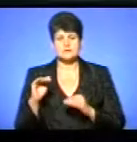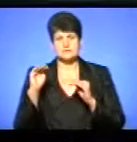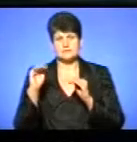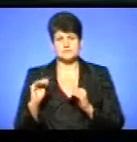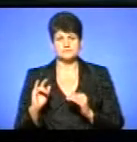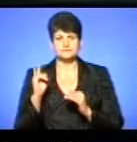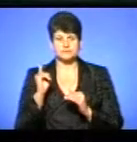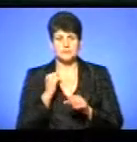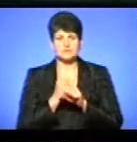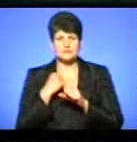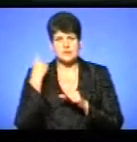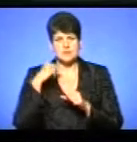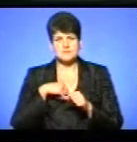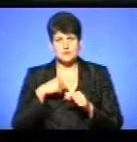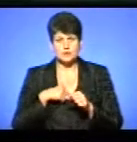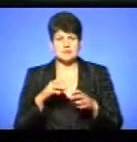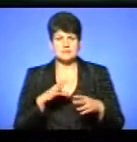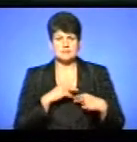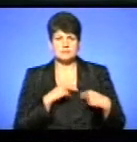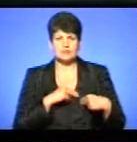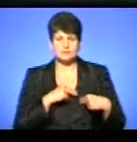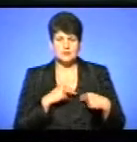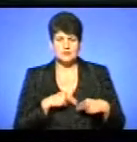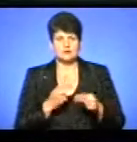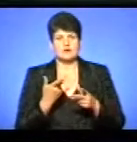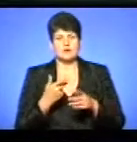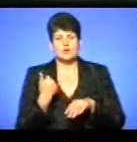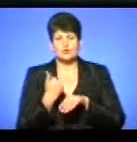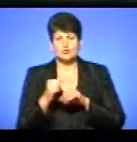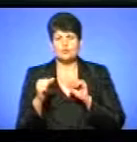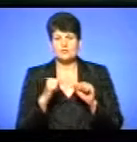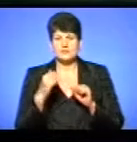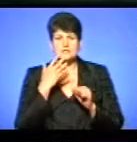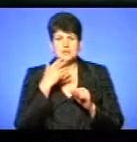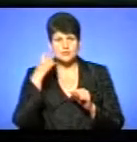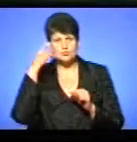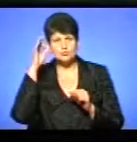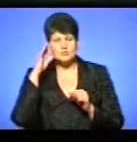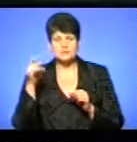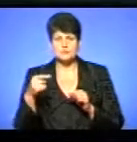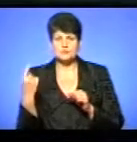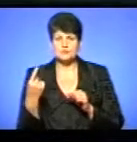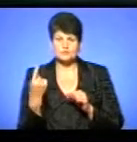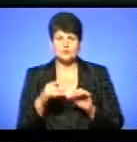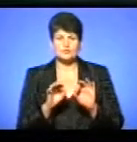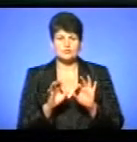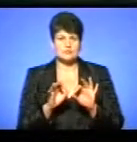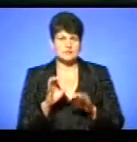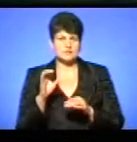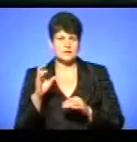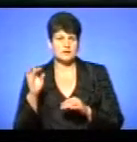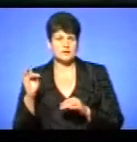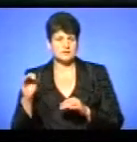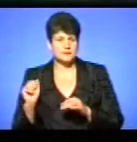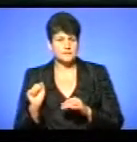вбивства працювали психологи та співробітники ювенальної превенції головного управління Нацполіції області, розповів Сергій Крета. За